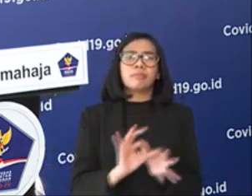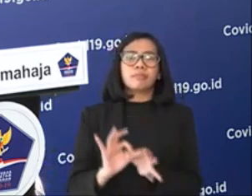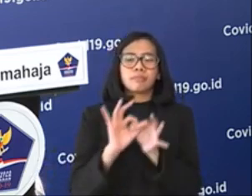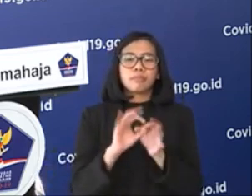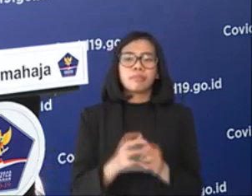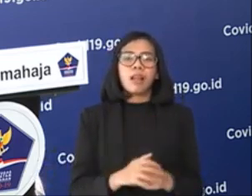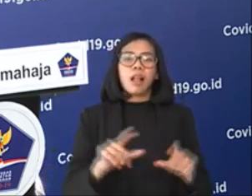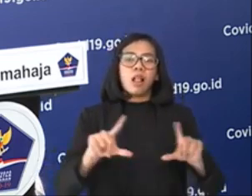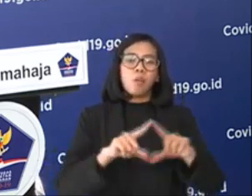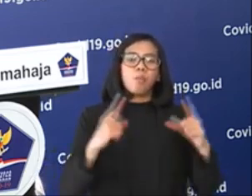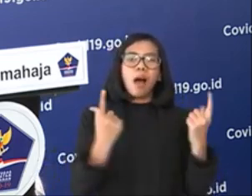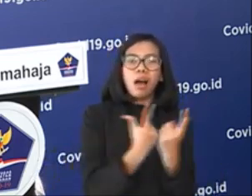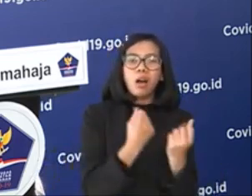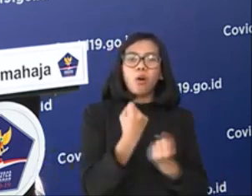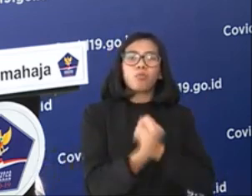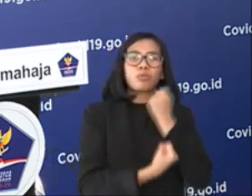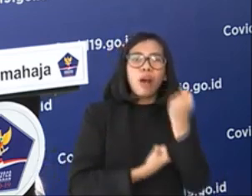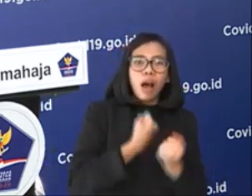lembaga usaha,